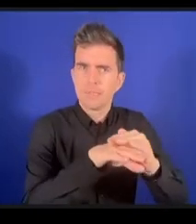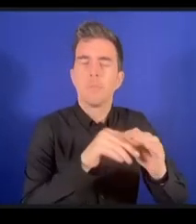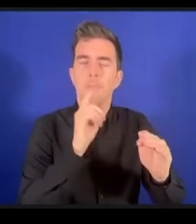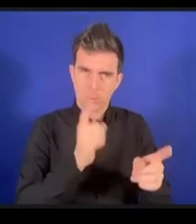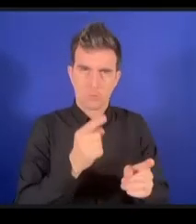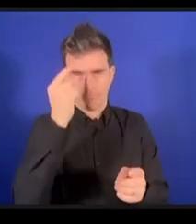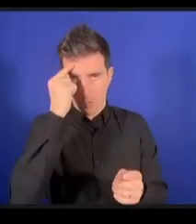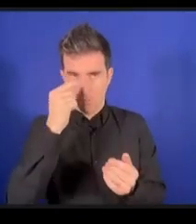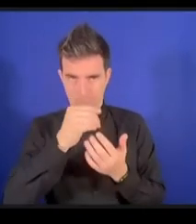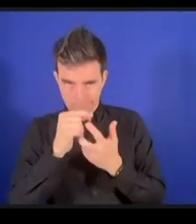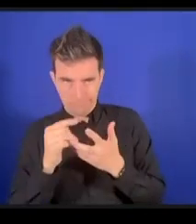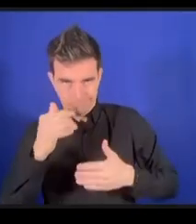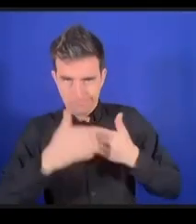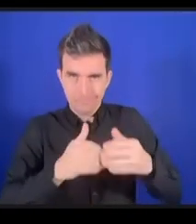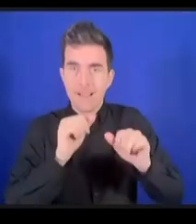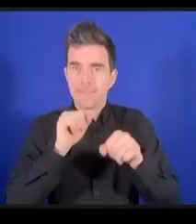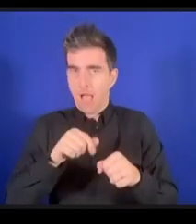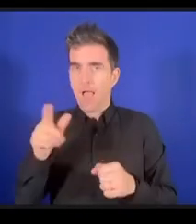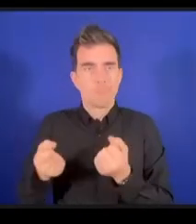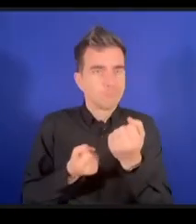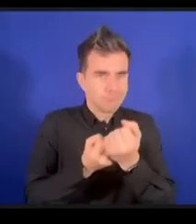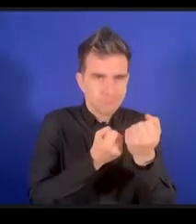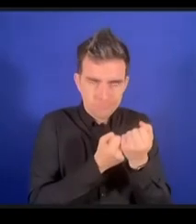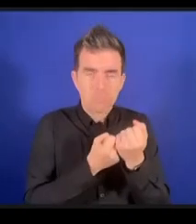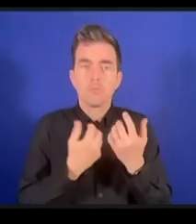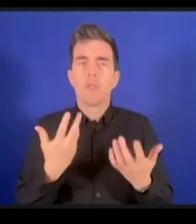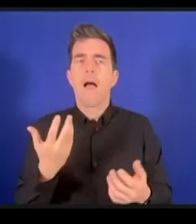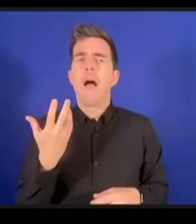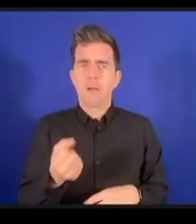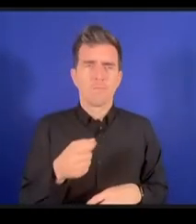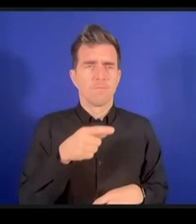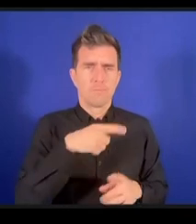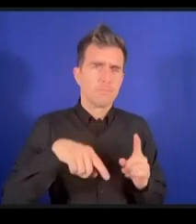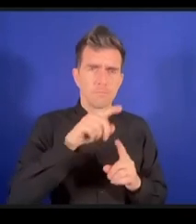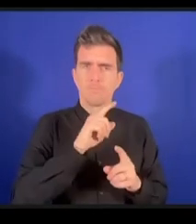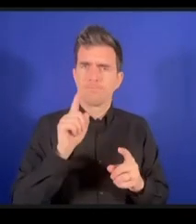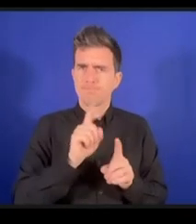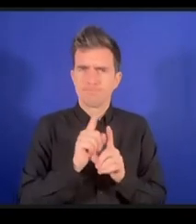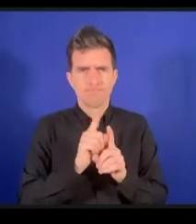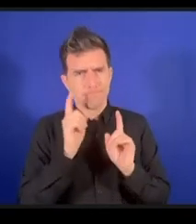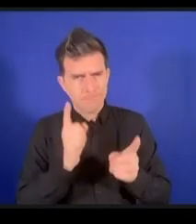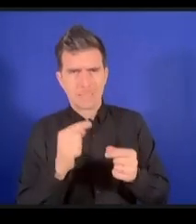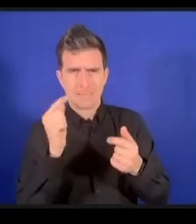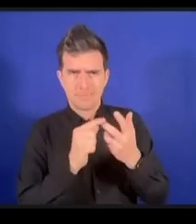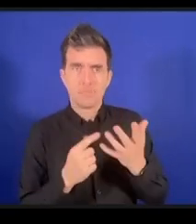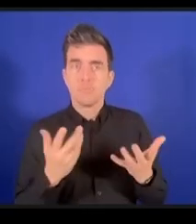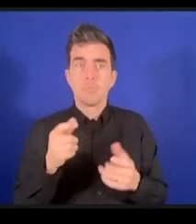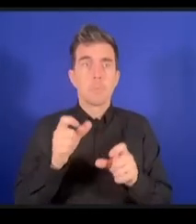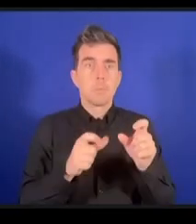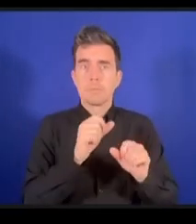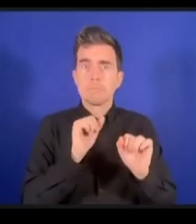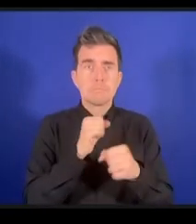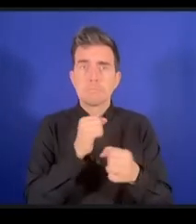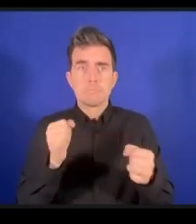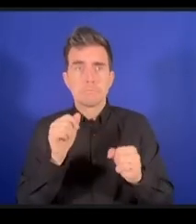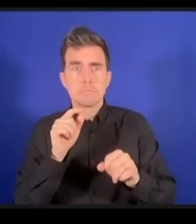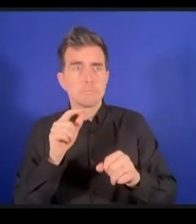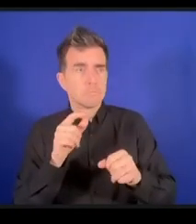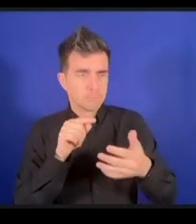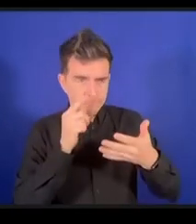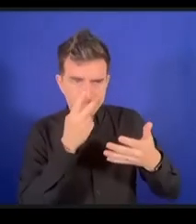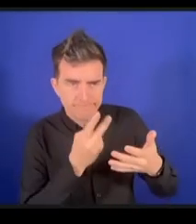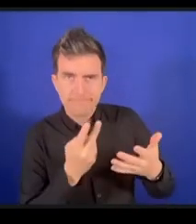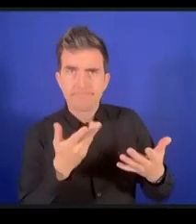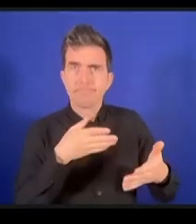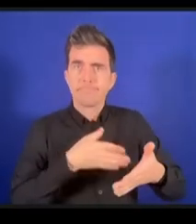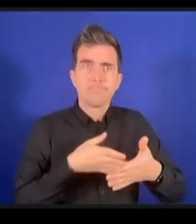accéder à certains contenus si un site par exemple n'est pas disponible avec des informations à écran mais dans